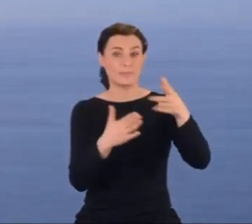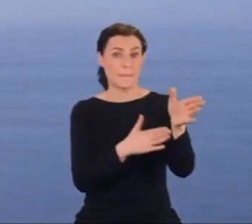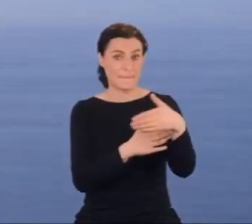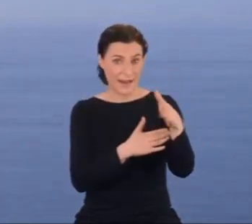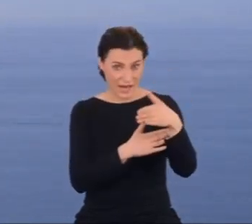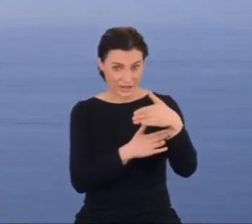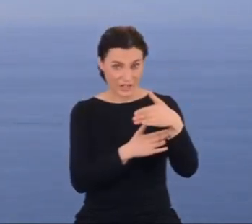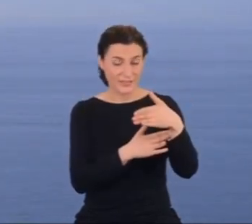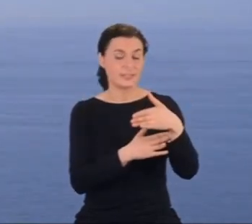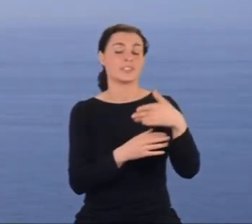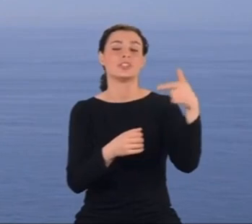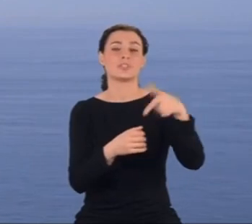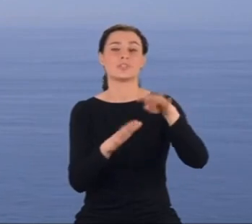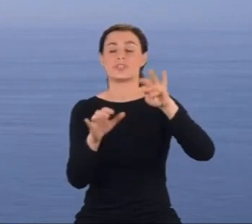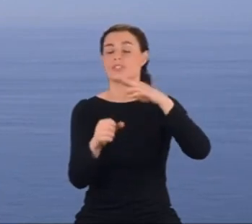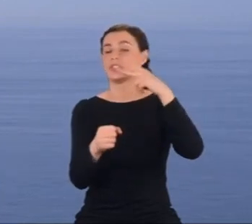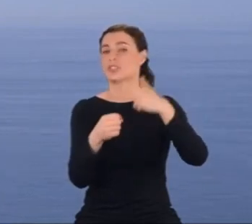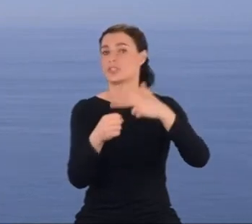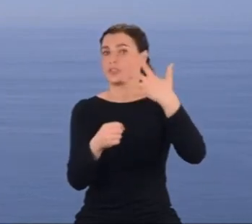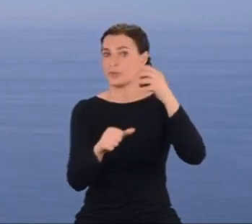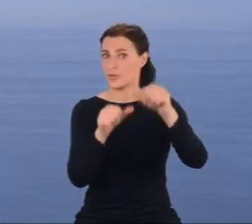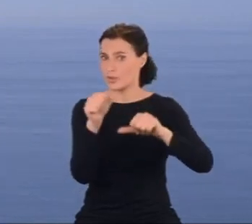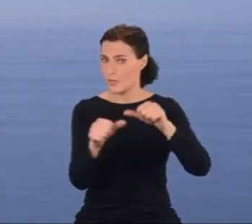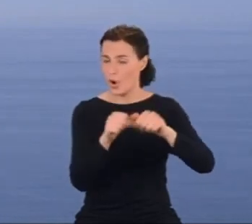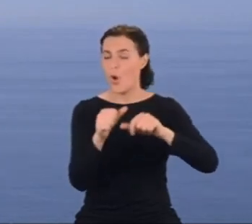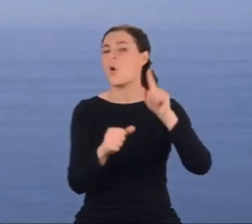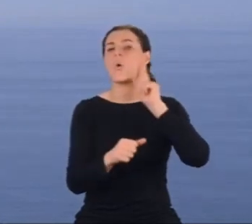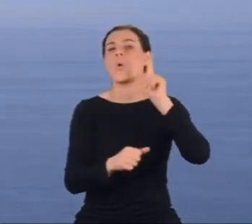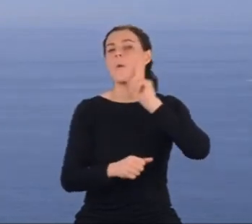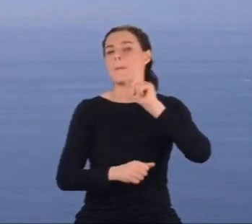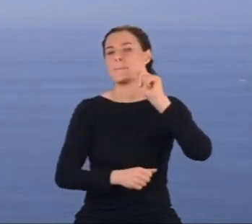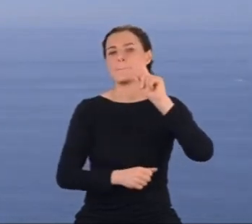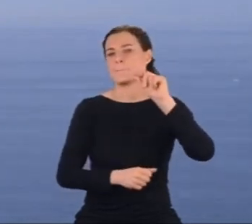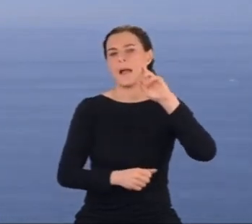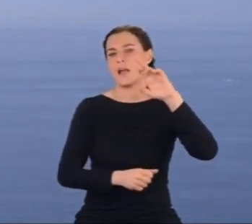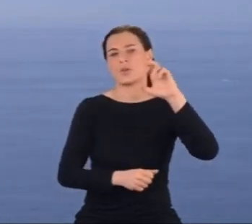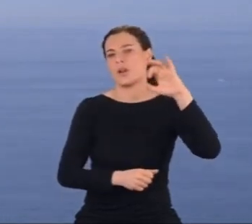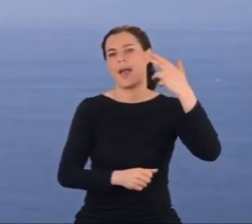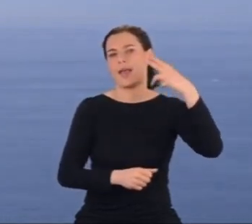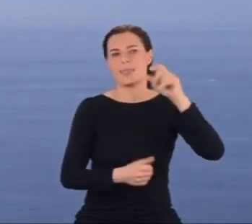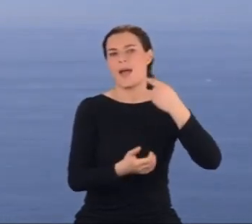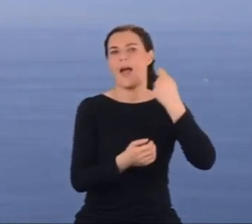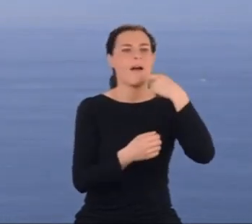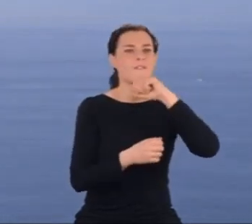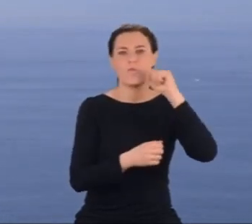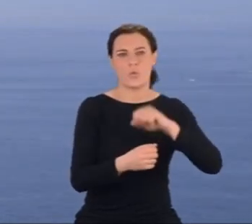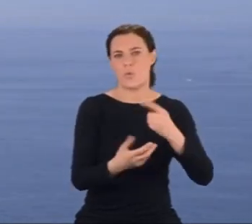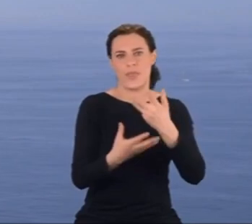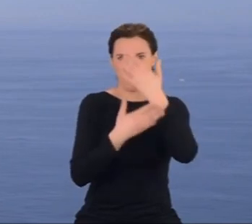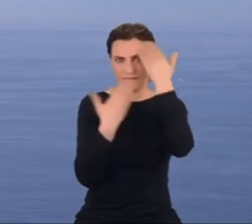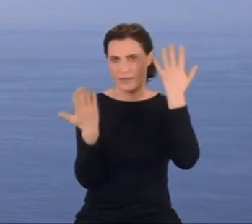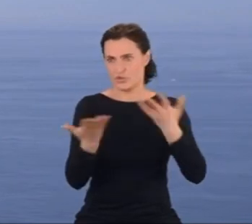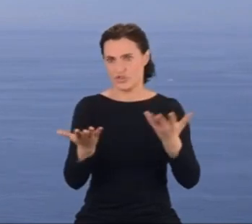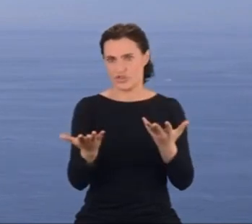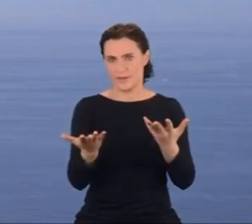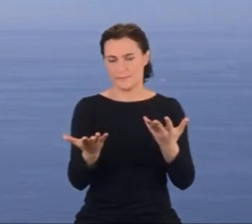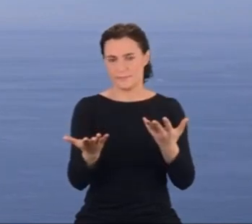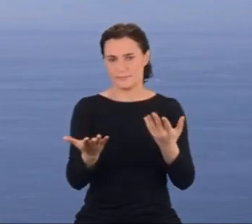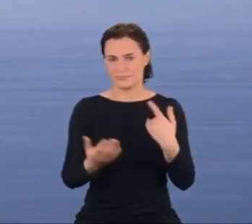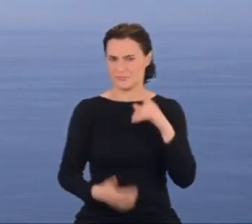się ani w Instytucie Fizyki, ani w hotelu Bologna, gdzie mieszkał. Carelli nie wie, co robić.